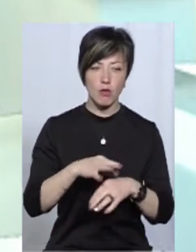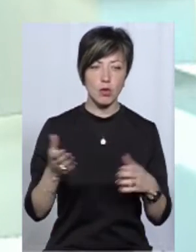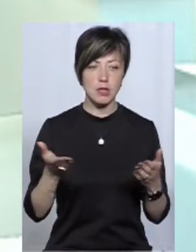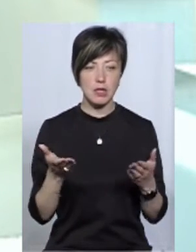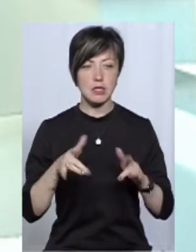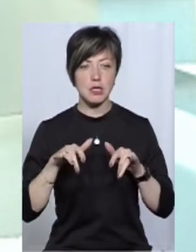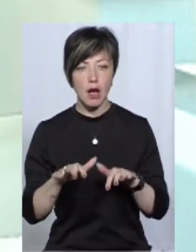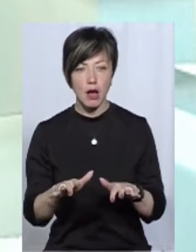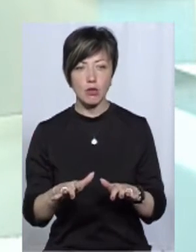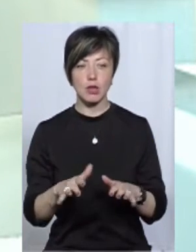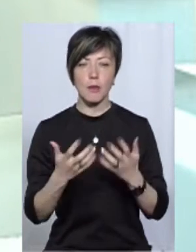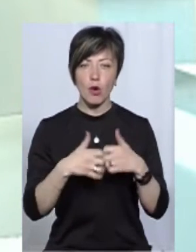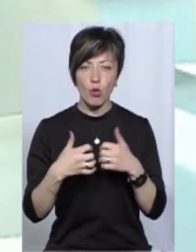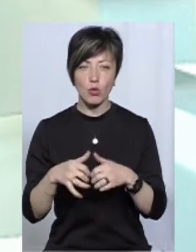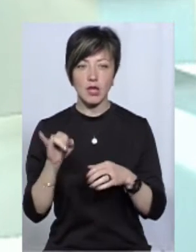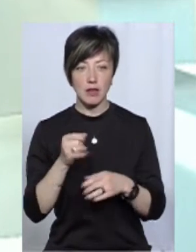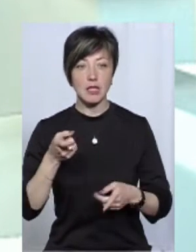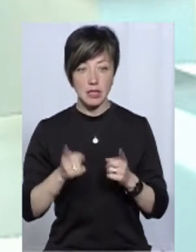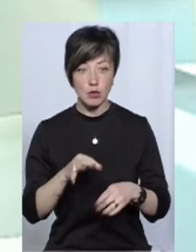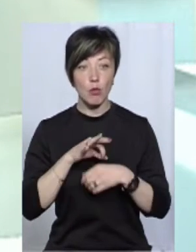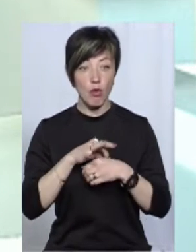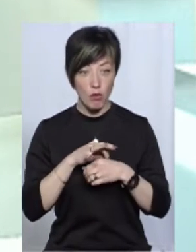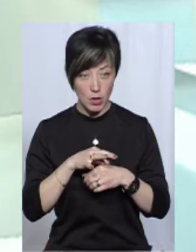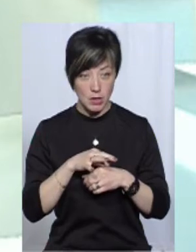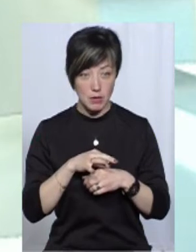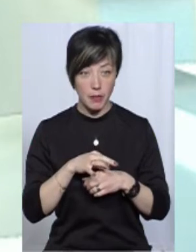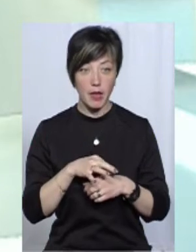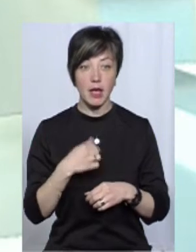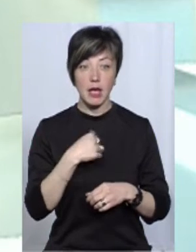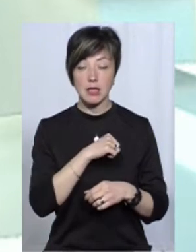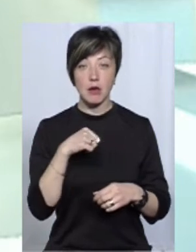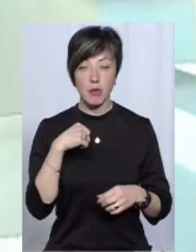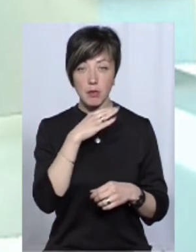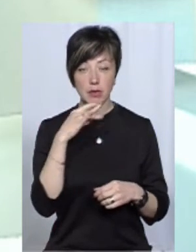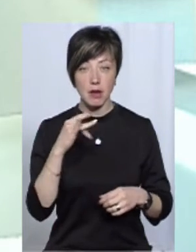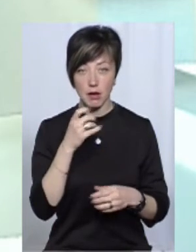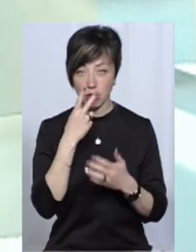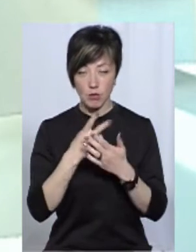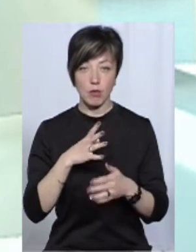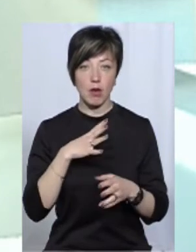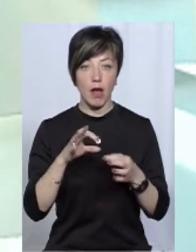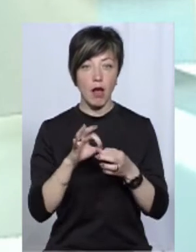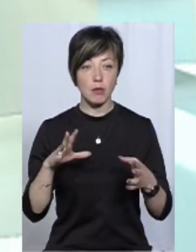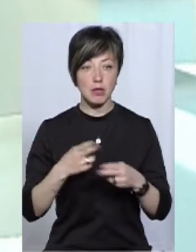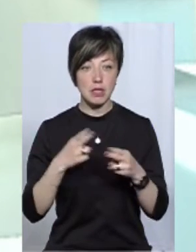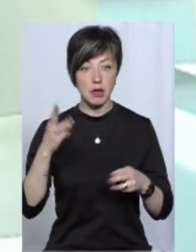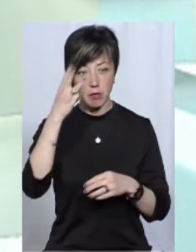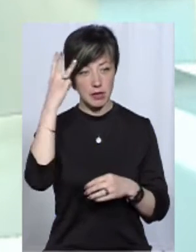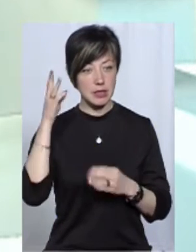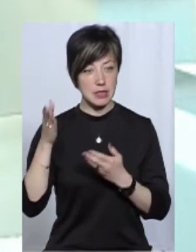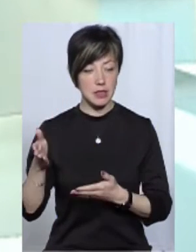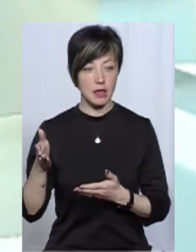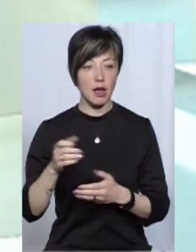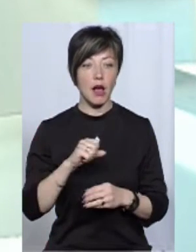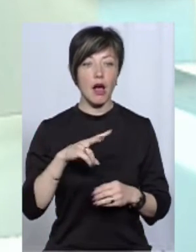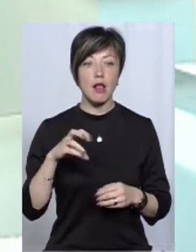якісь заходи, прорахунки, і вони дійсно проводяться. Я сама неодноразова була на атомній електростанції нашій, Хмельницькій.